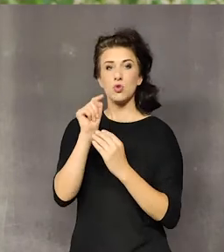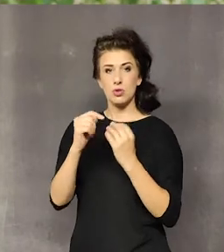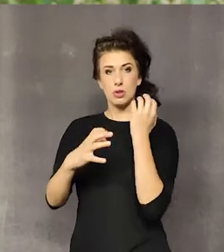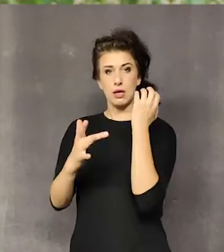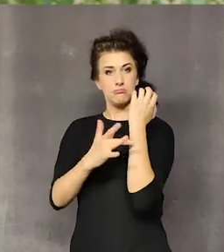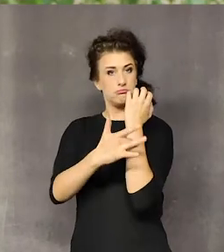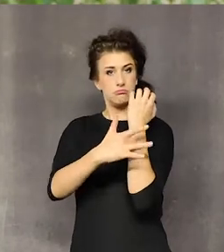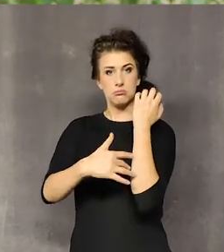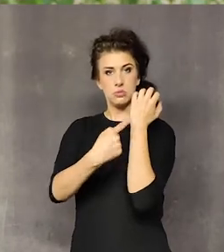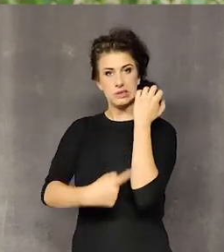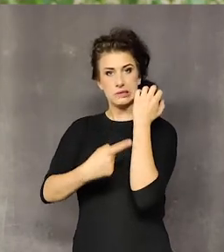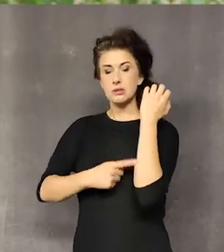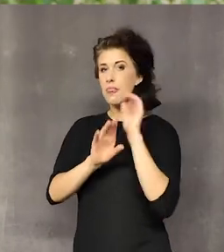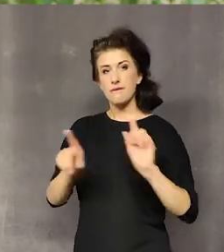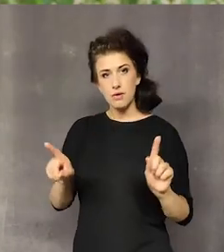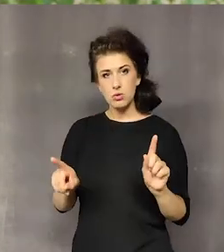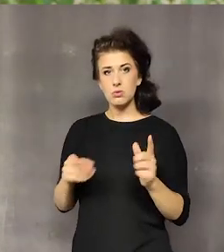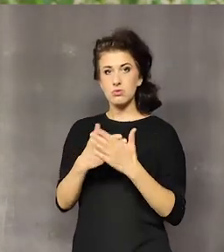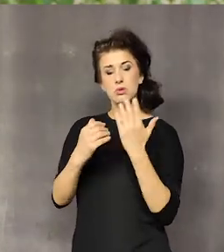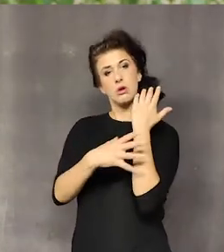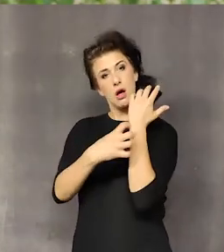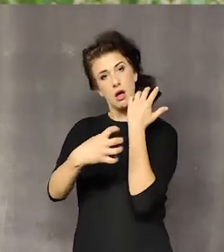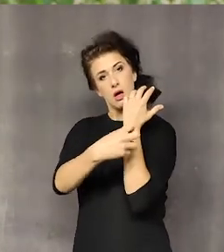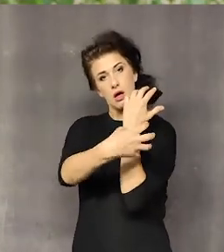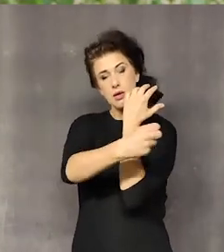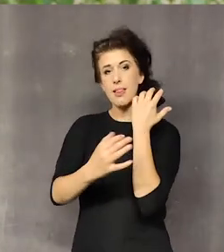i zbieramy tylko wierzchnią warstwę.